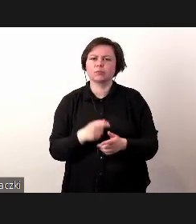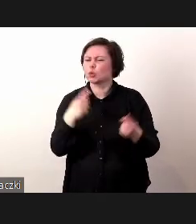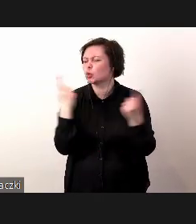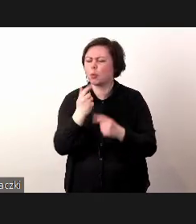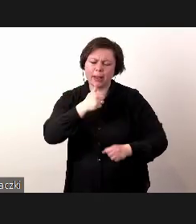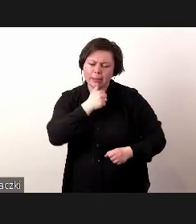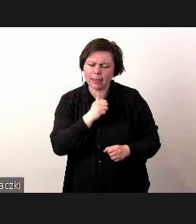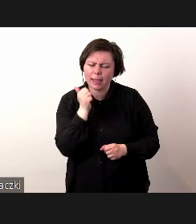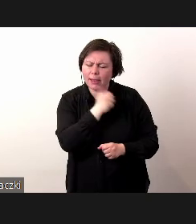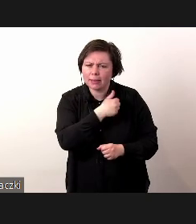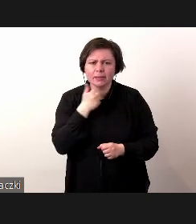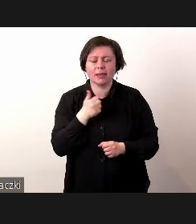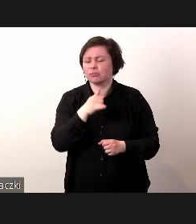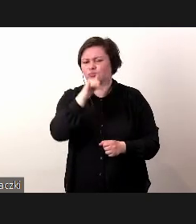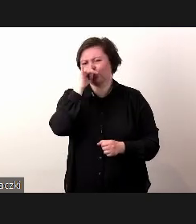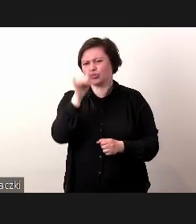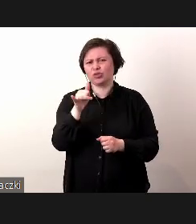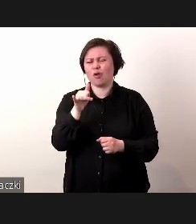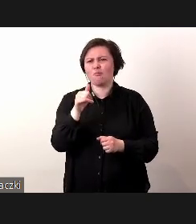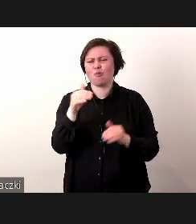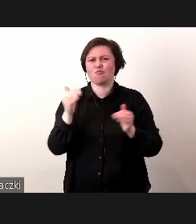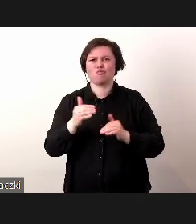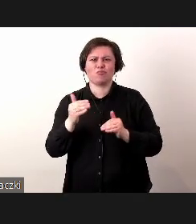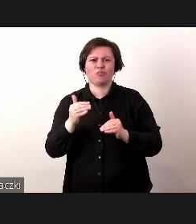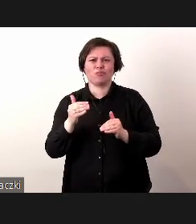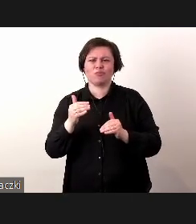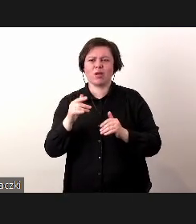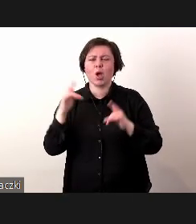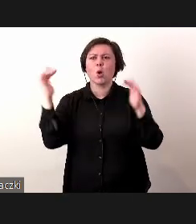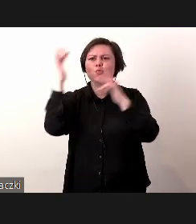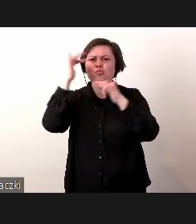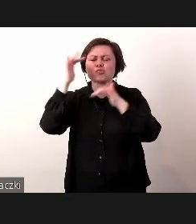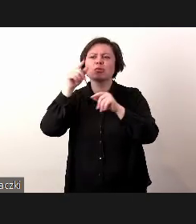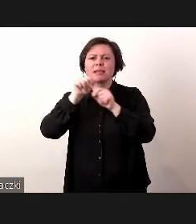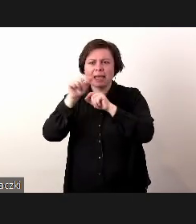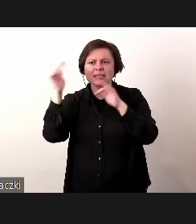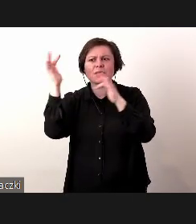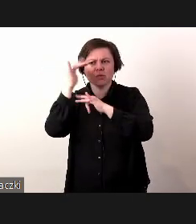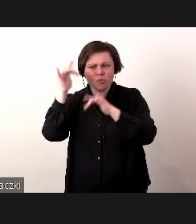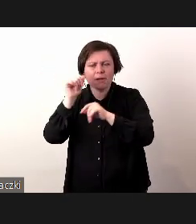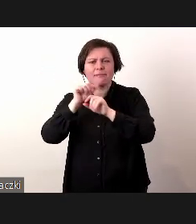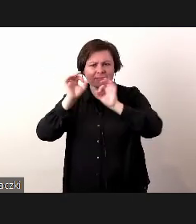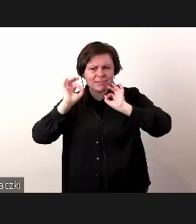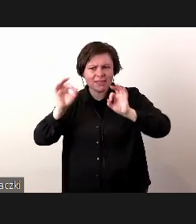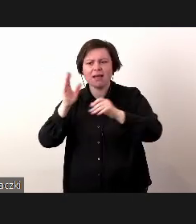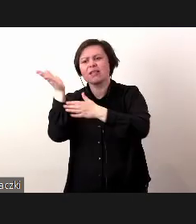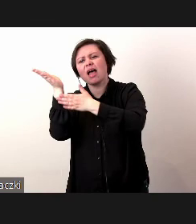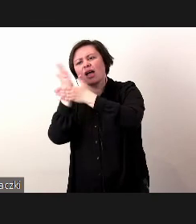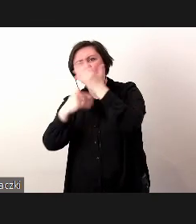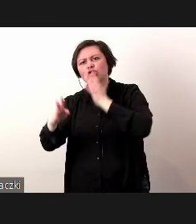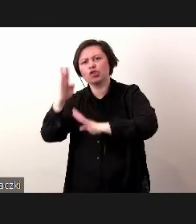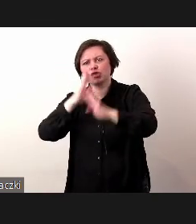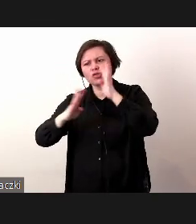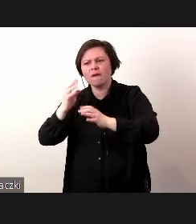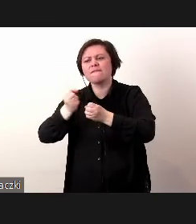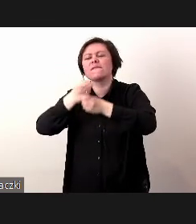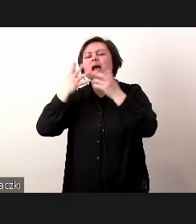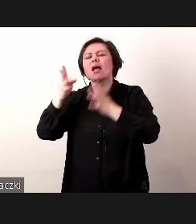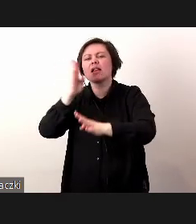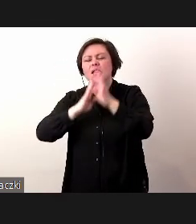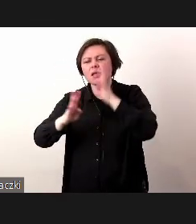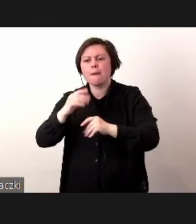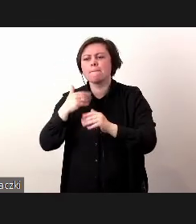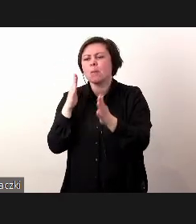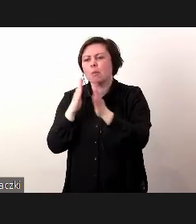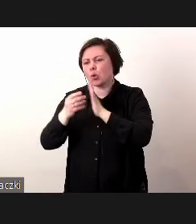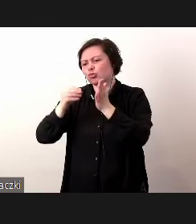super tajne. Nie możemy tego mieć po prostu w chmurze. Jest ta chmura oczywiście dla części klientów. Dla bardzo wielu klientów my